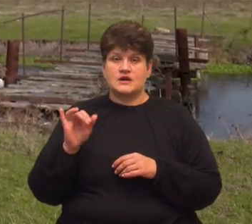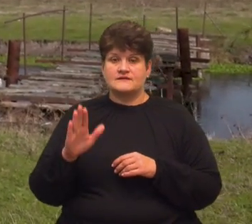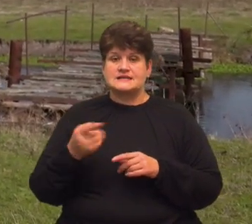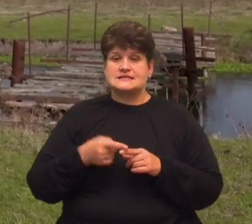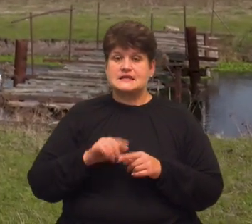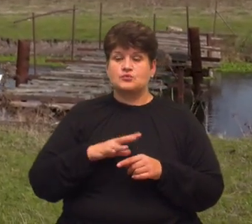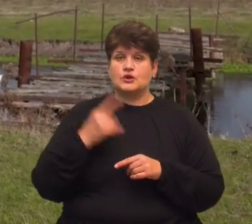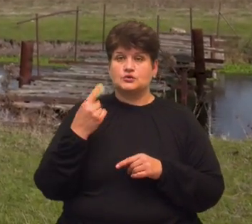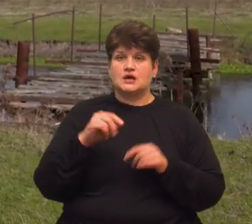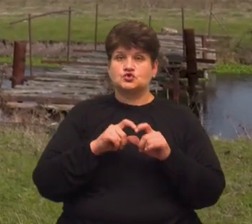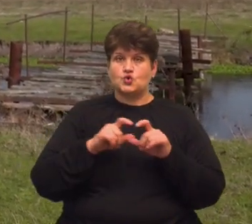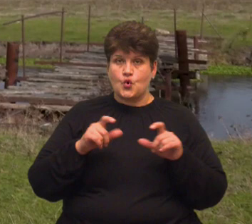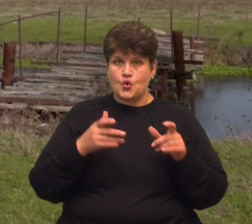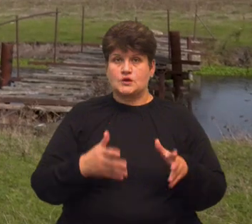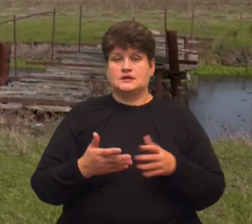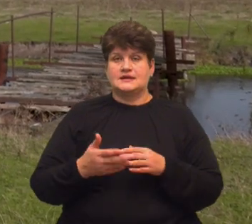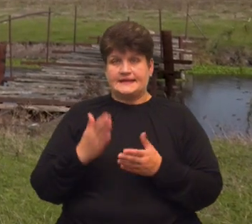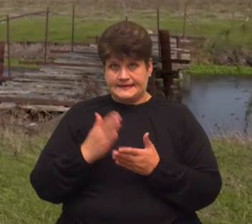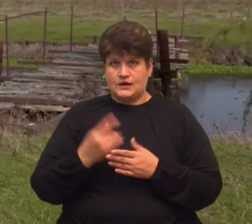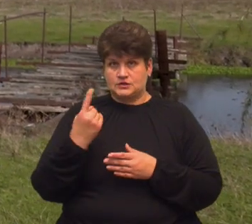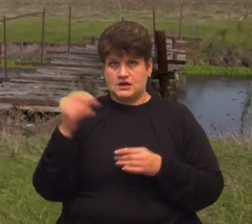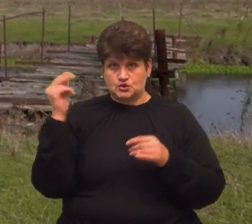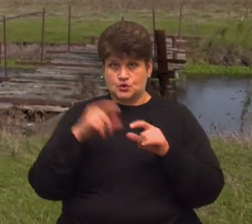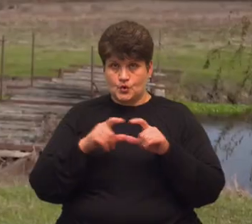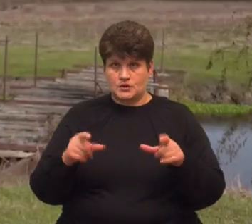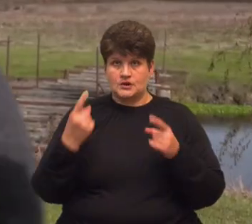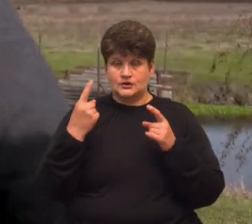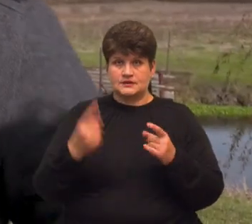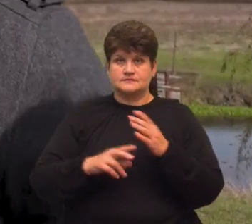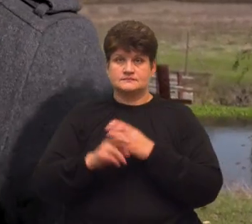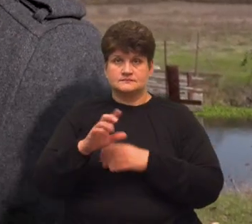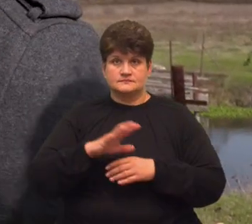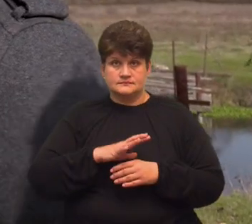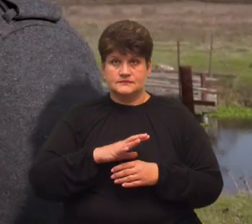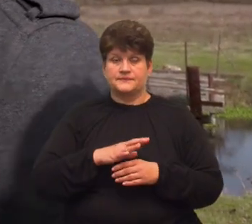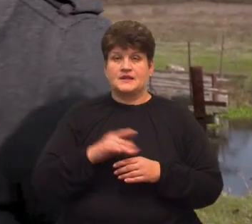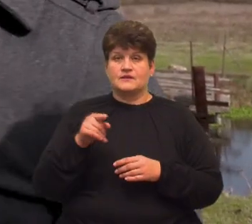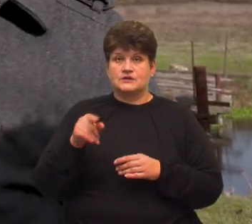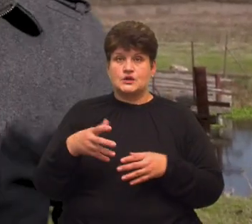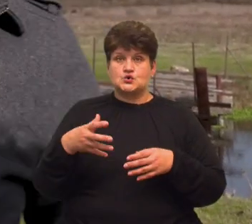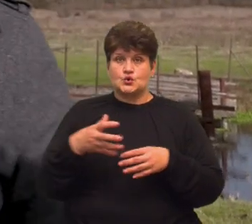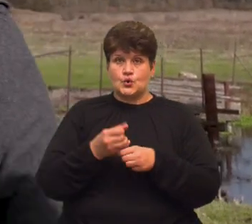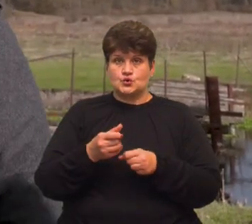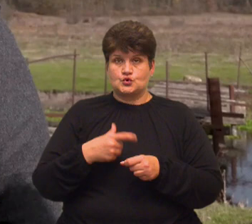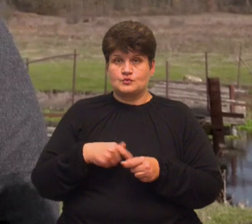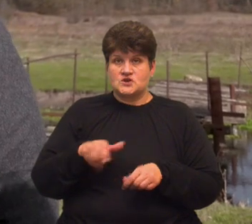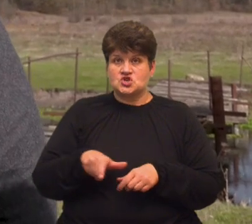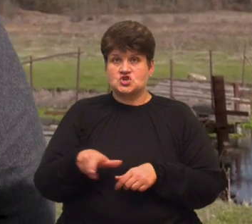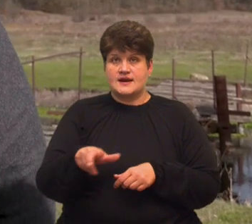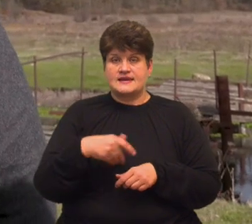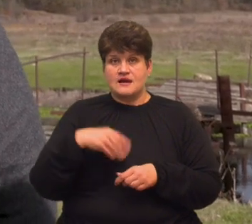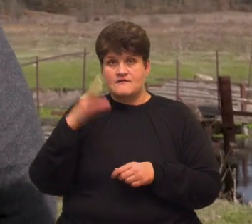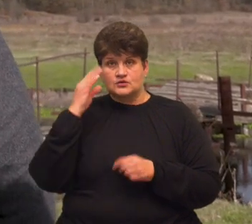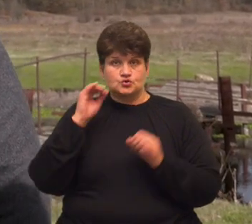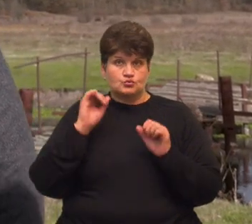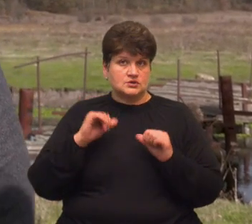так, одна школа, є одна школа, одна парафія була. І таким чином вони скорочують собі шлях, але я вважаю, спокійно